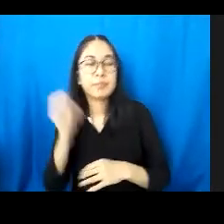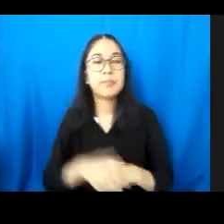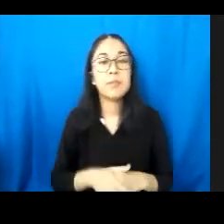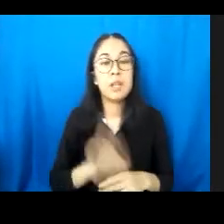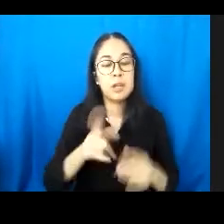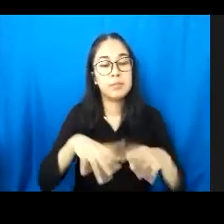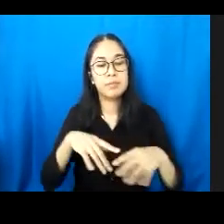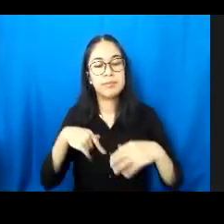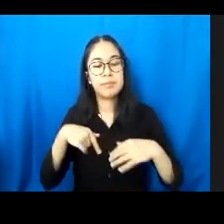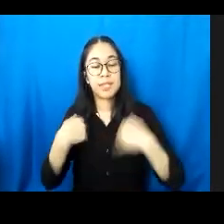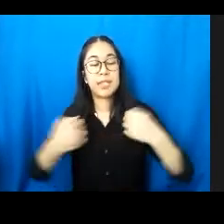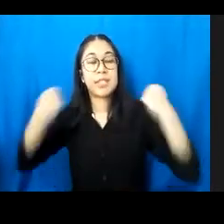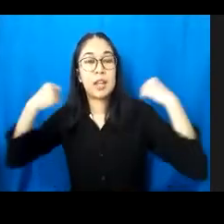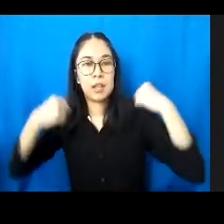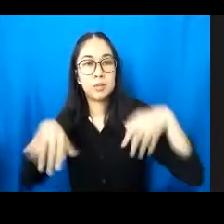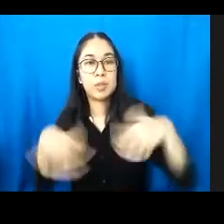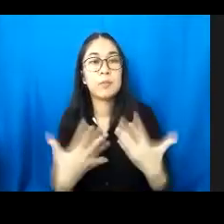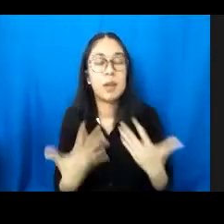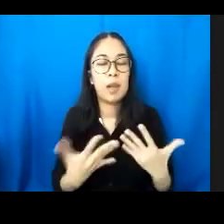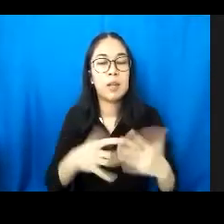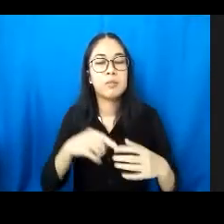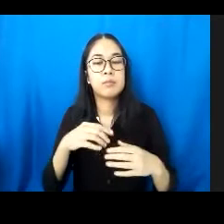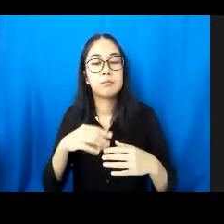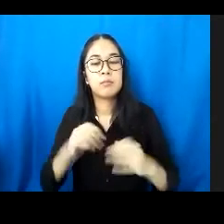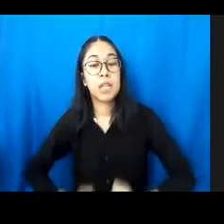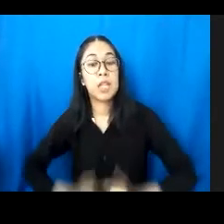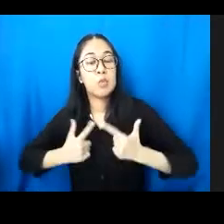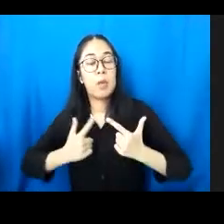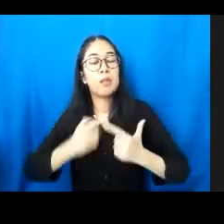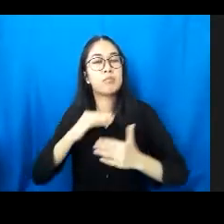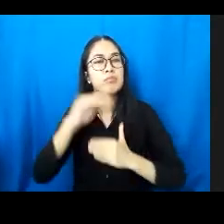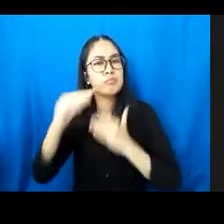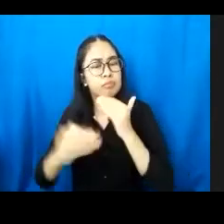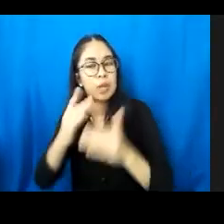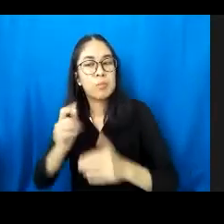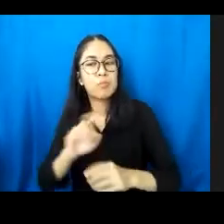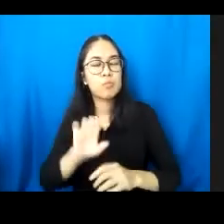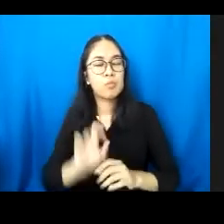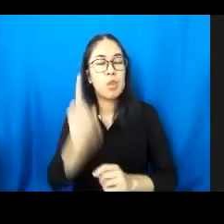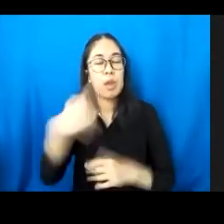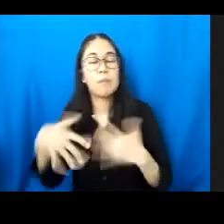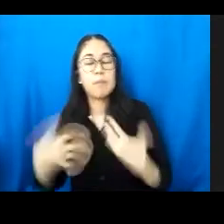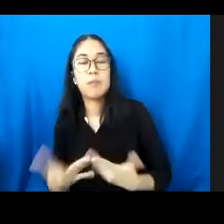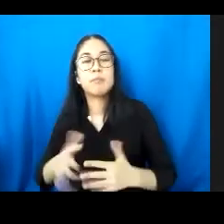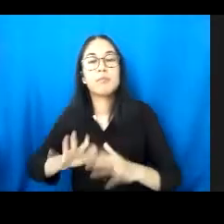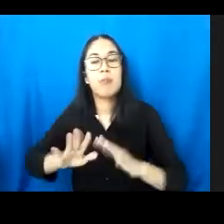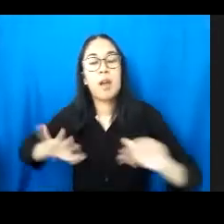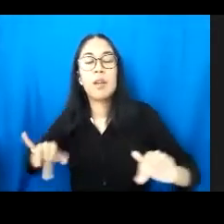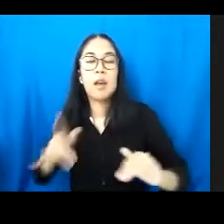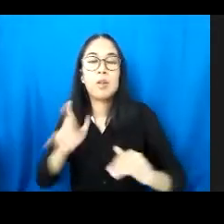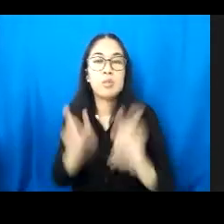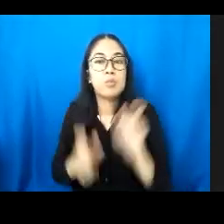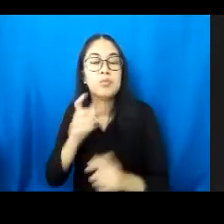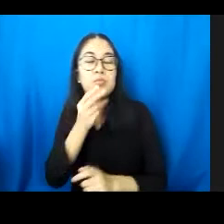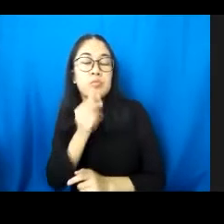dulu, adalah bagaimana siklus hidup itu mulai dari remaja bersiap-siap memasuki usia pasangan,